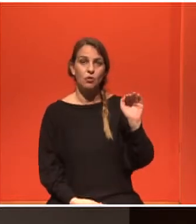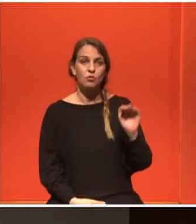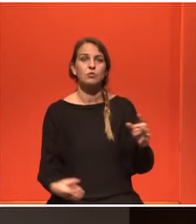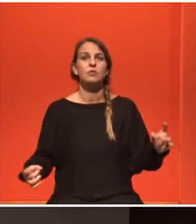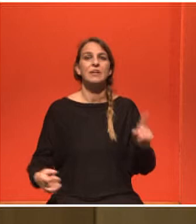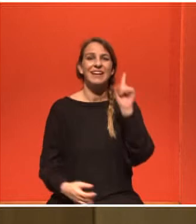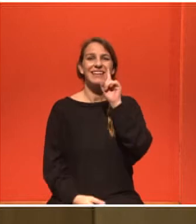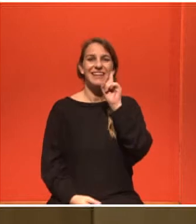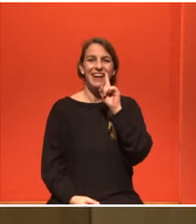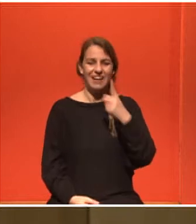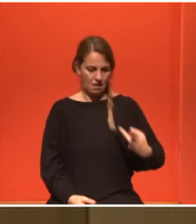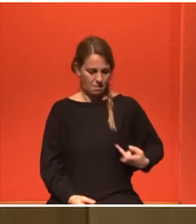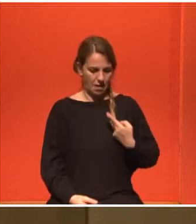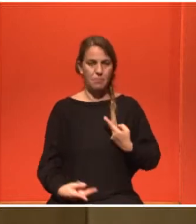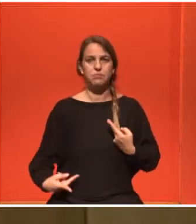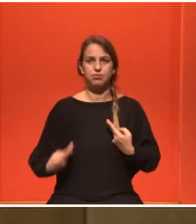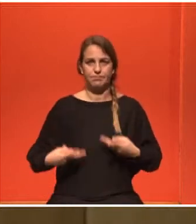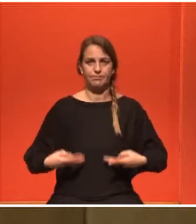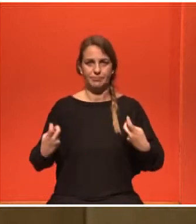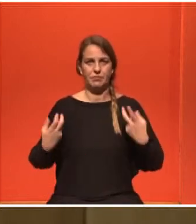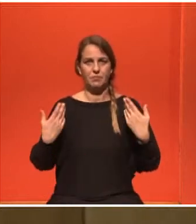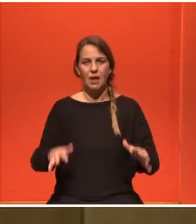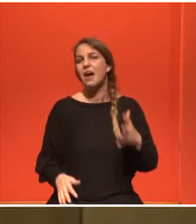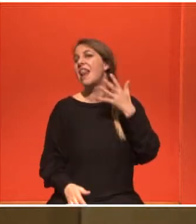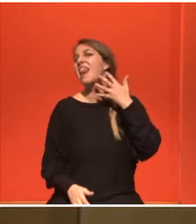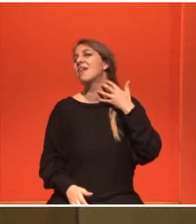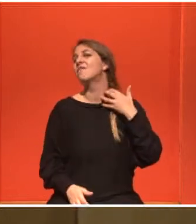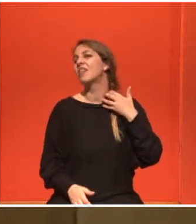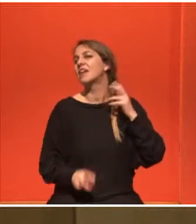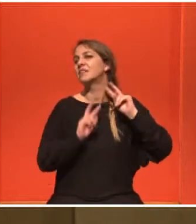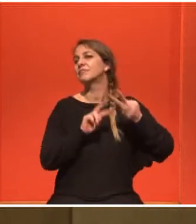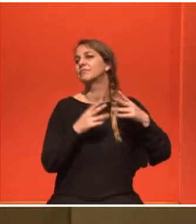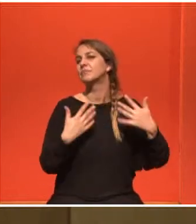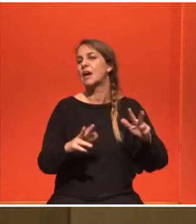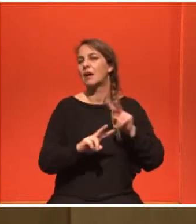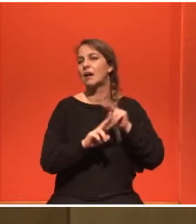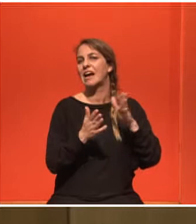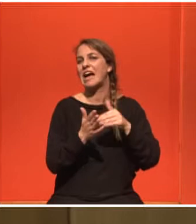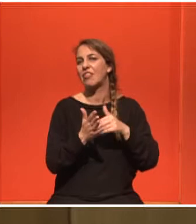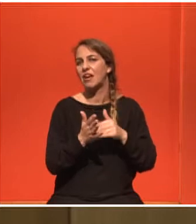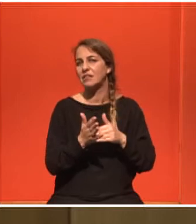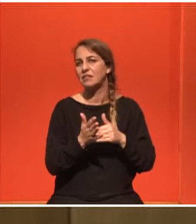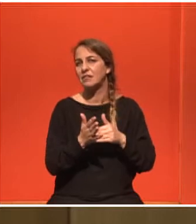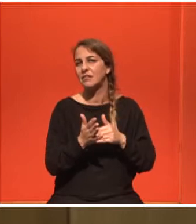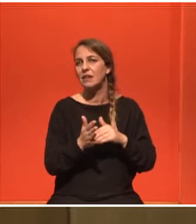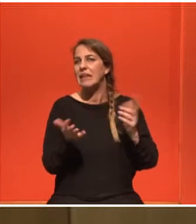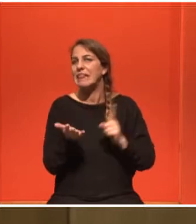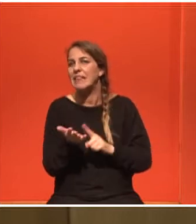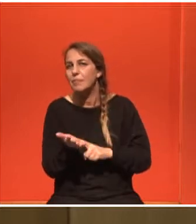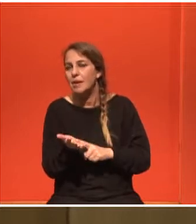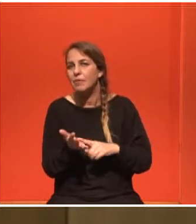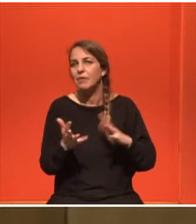μαστεκτομή άμφω, λεμφανδενικό καθορισμό άμφω, επιβάλλεται να κάνει ειστερεκτομή ή να είναι σε παρακολούθηση με τεστ-π-απ υπέρηχο.